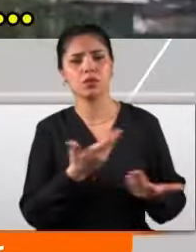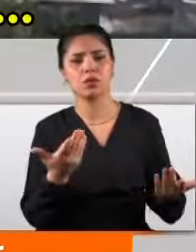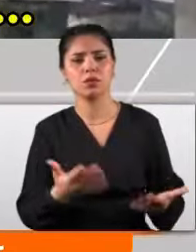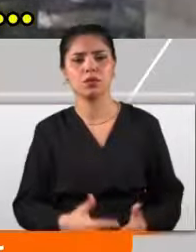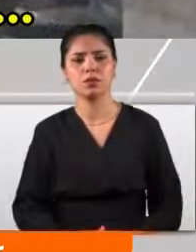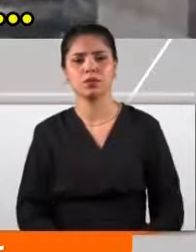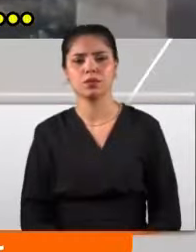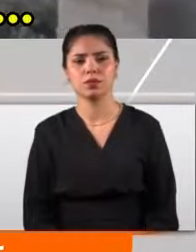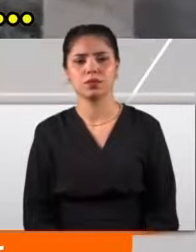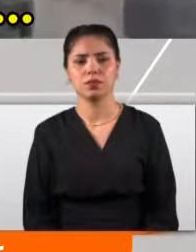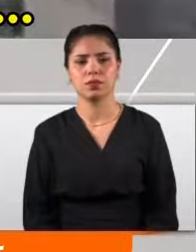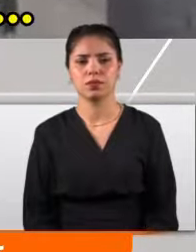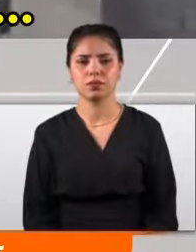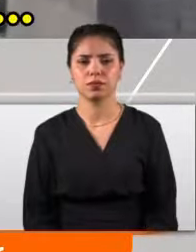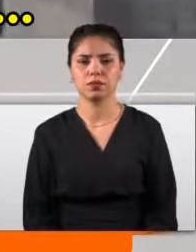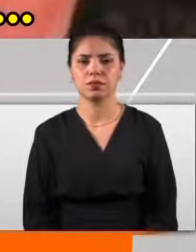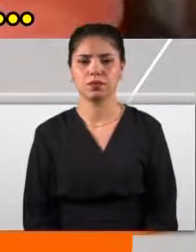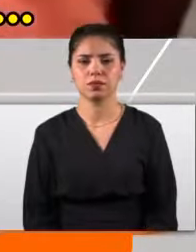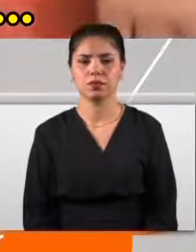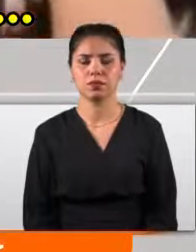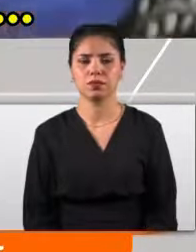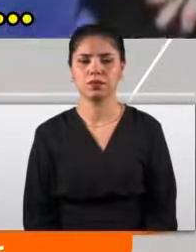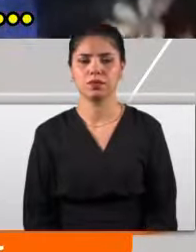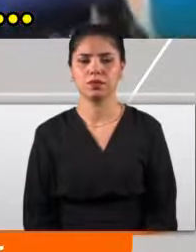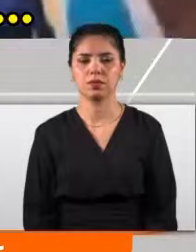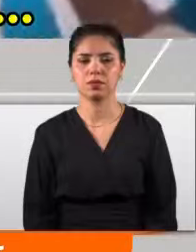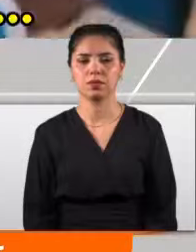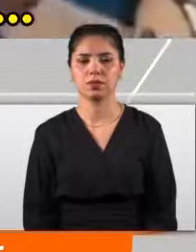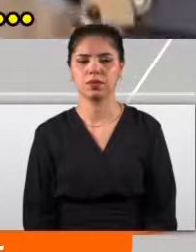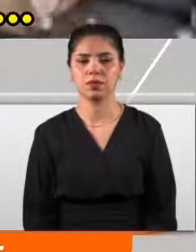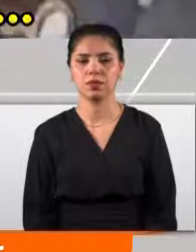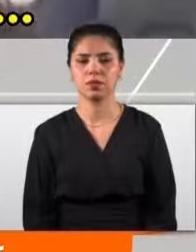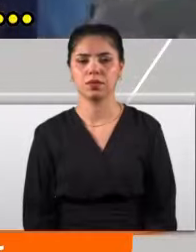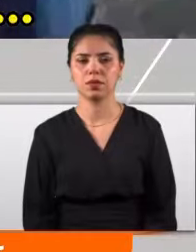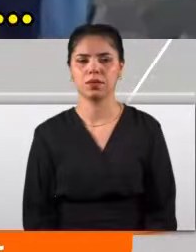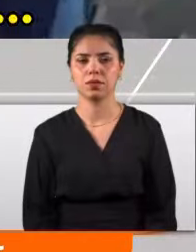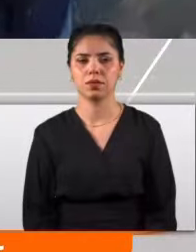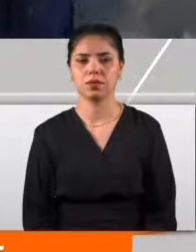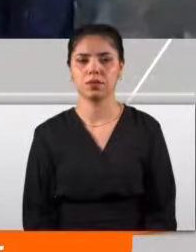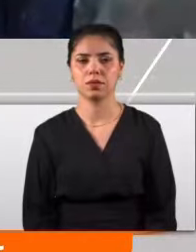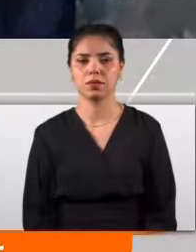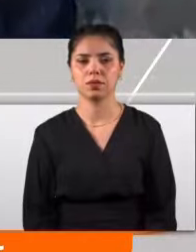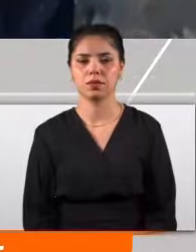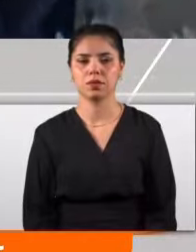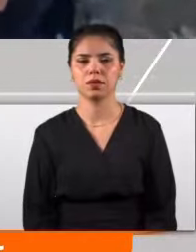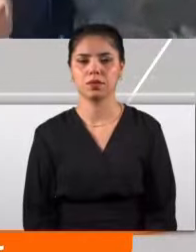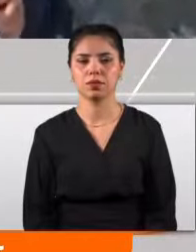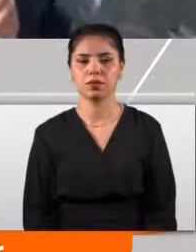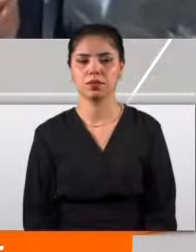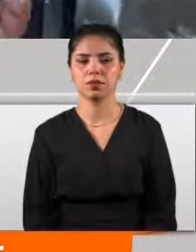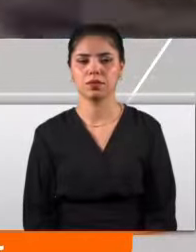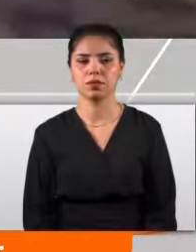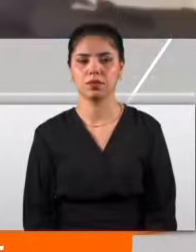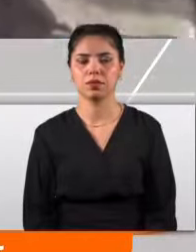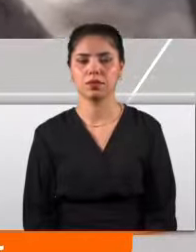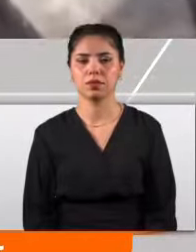Bebeğim savaştan 3 ay önce doğdu. Şimdi 8 aylık ve benden çok ayrı büyüdü. Eve çoğu zaman sadece gece gelebiliyordum ve çoğu zaman